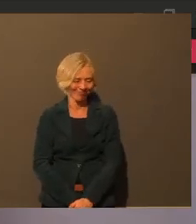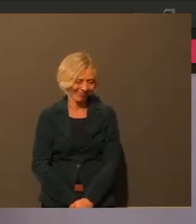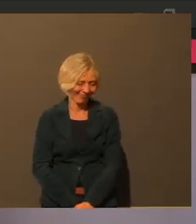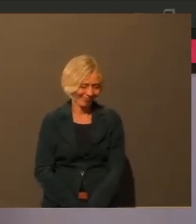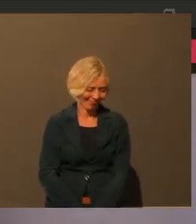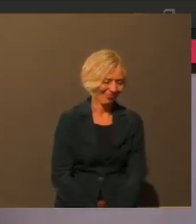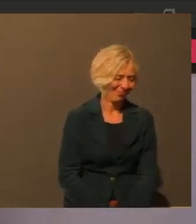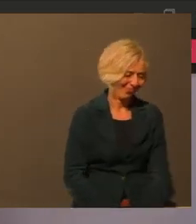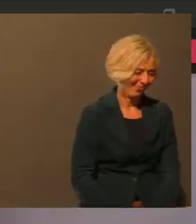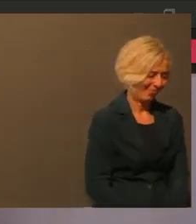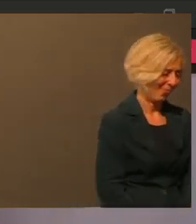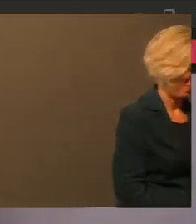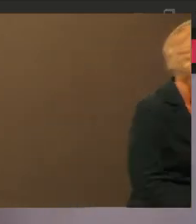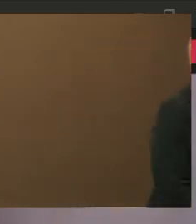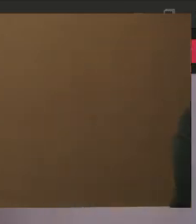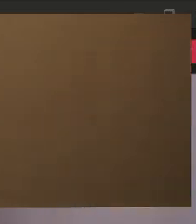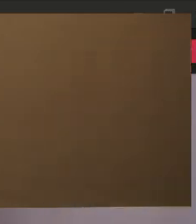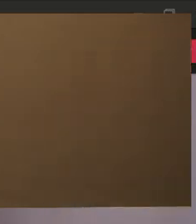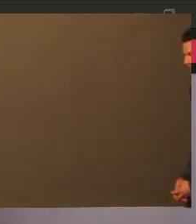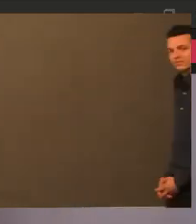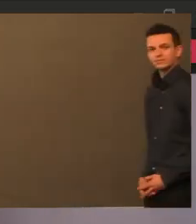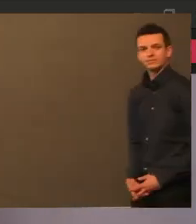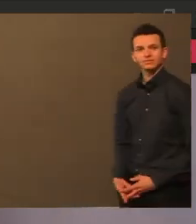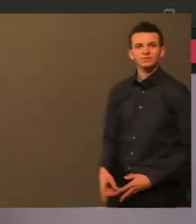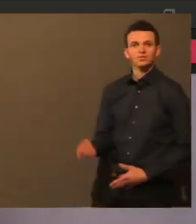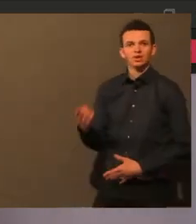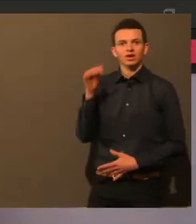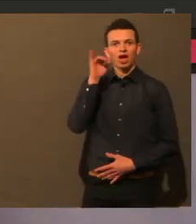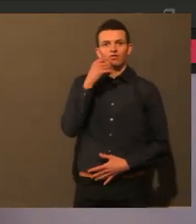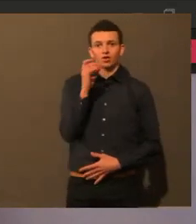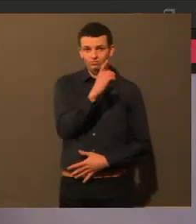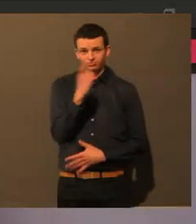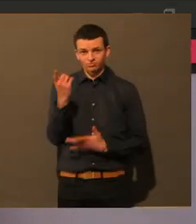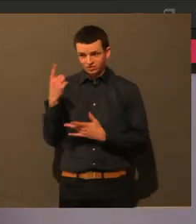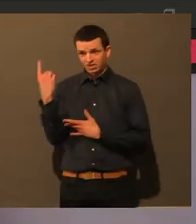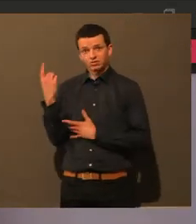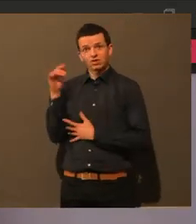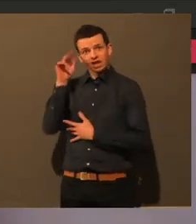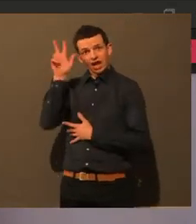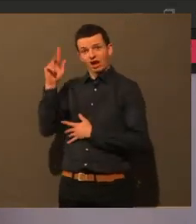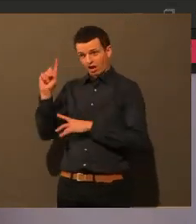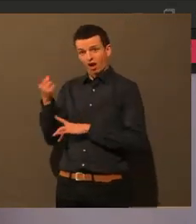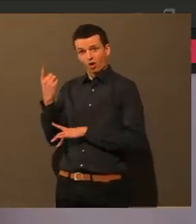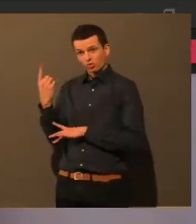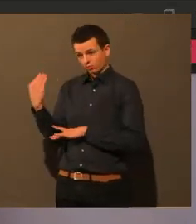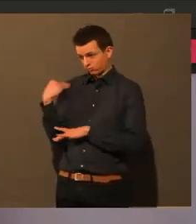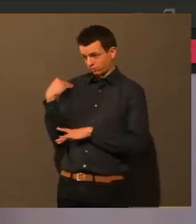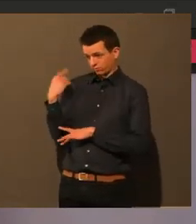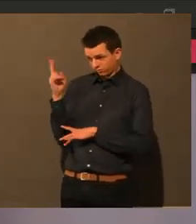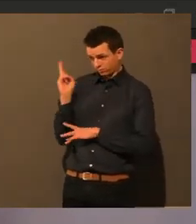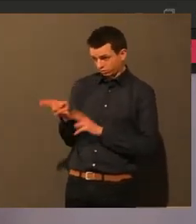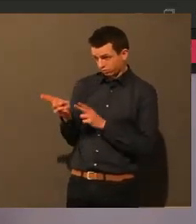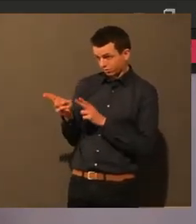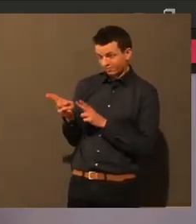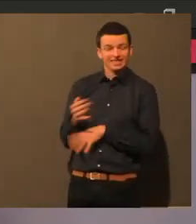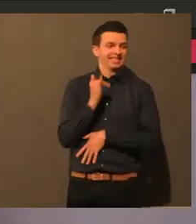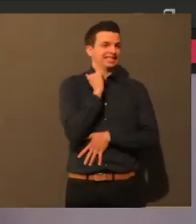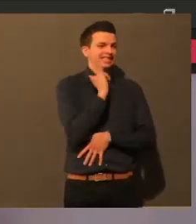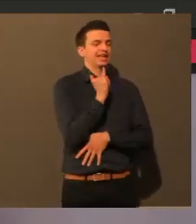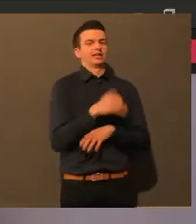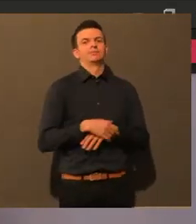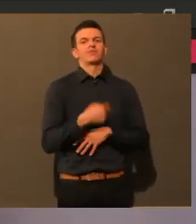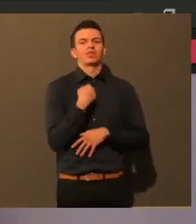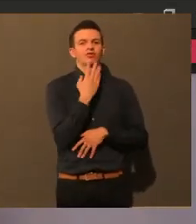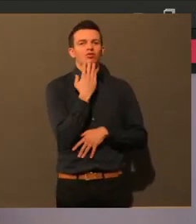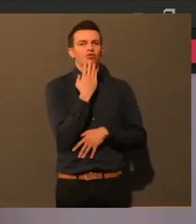Herr Damrof, wie haben Sie sich auch zu diesem Thema gemeldet? Ja, vollkommen richtig. Ich möchte das eventuell